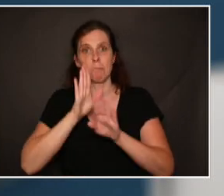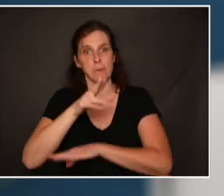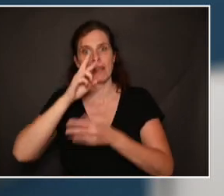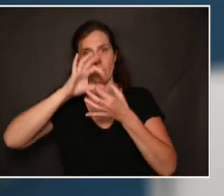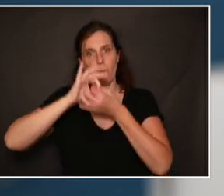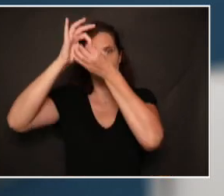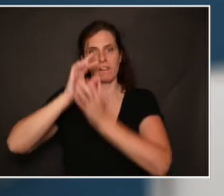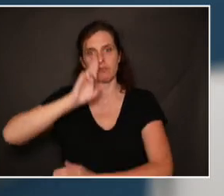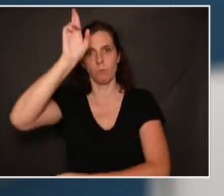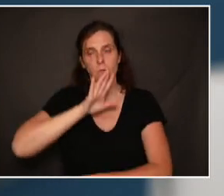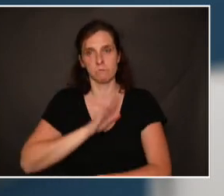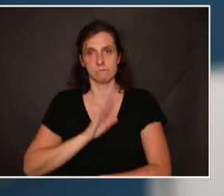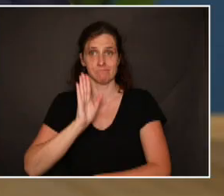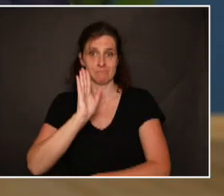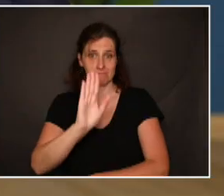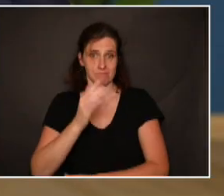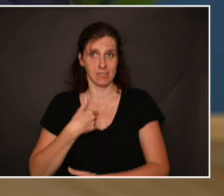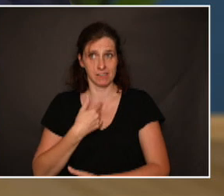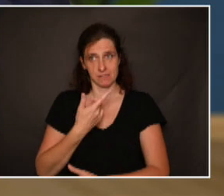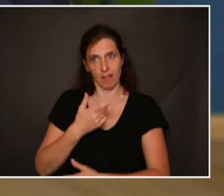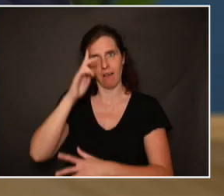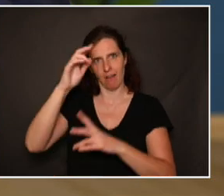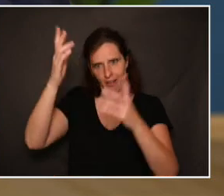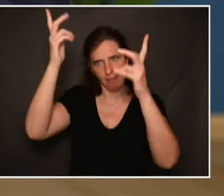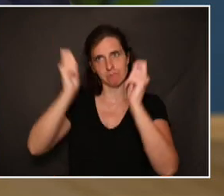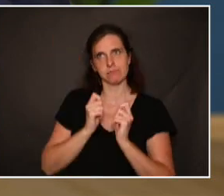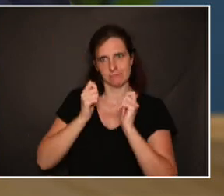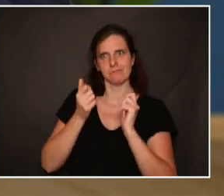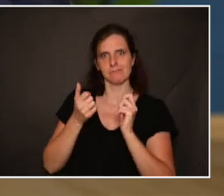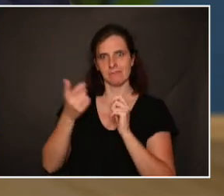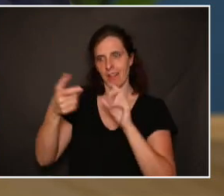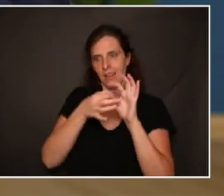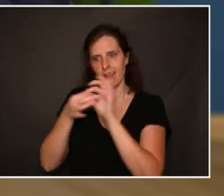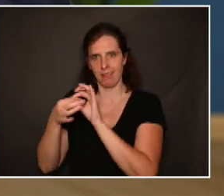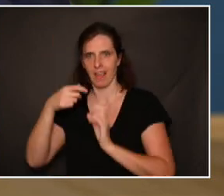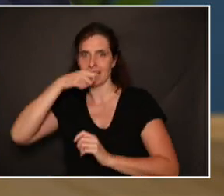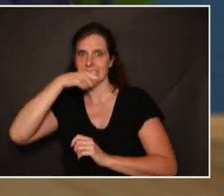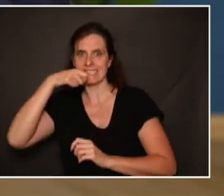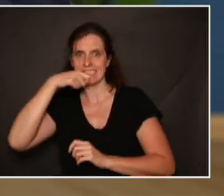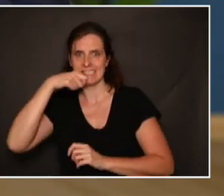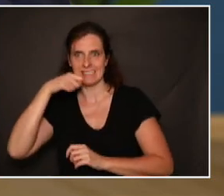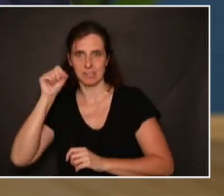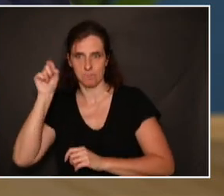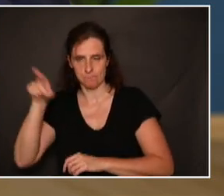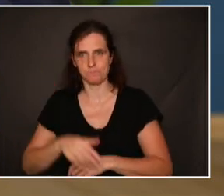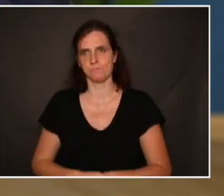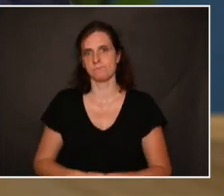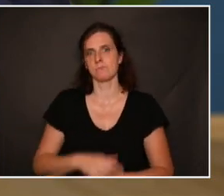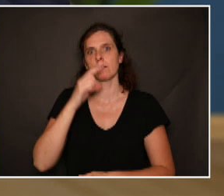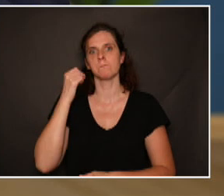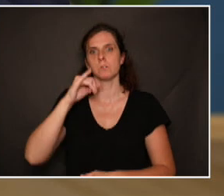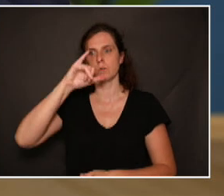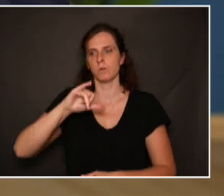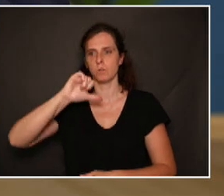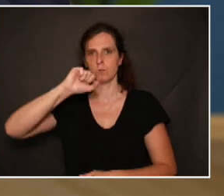Une religion de salut dont la brosse à dents est le Messie. La citation de Nicolas Iorga,